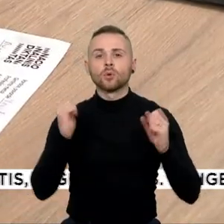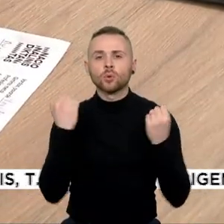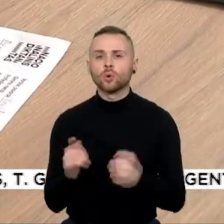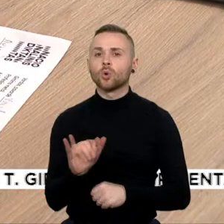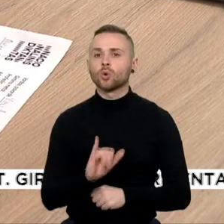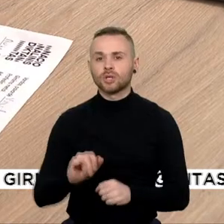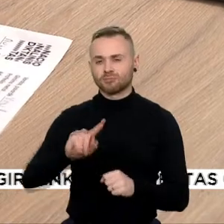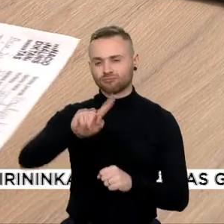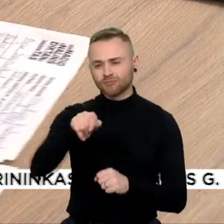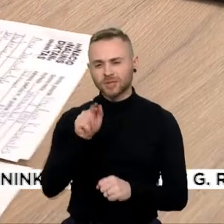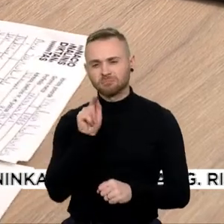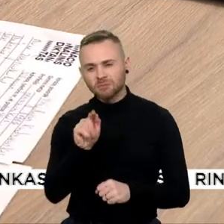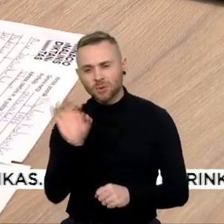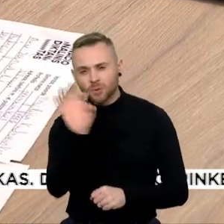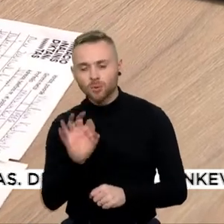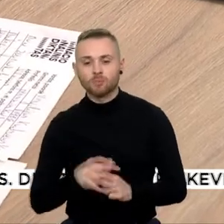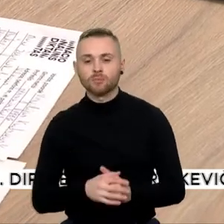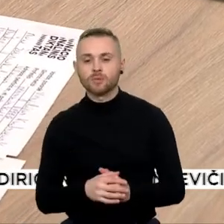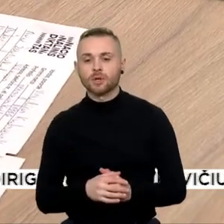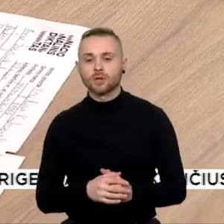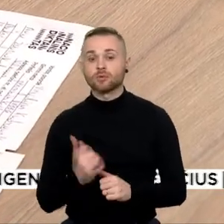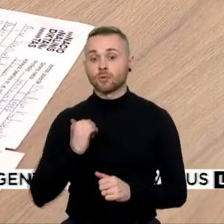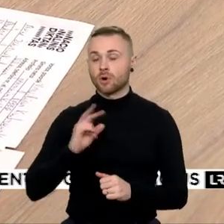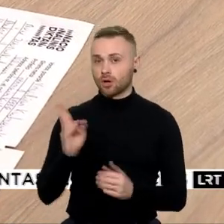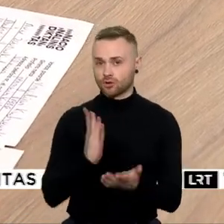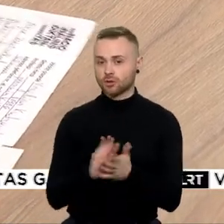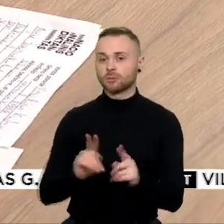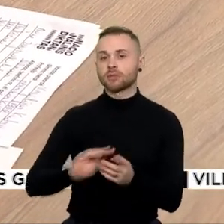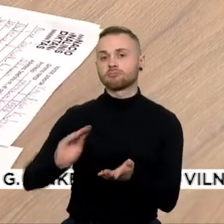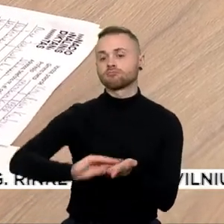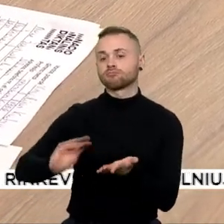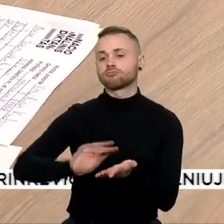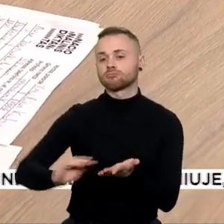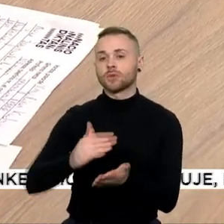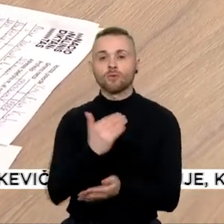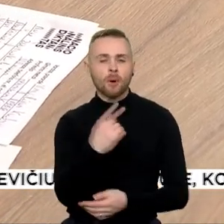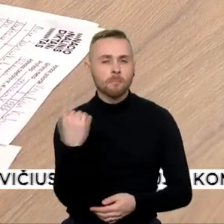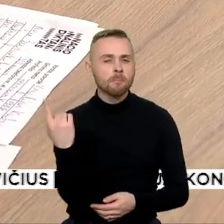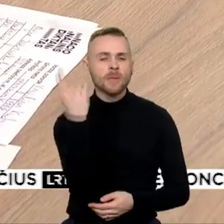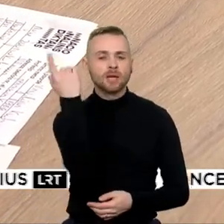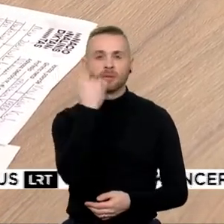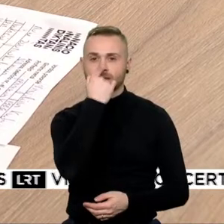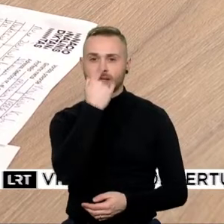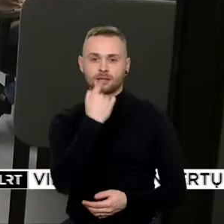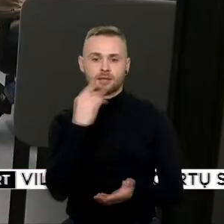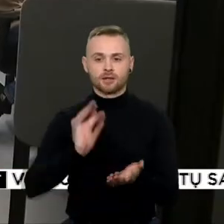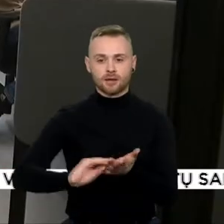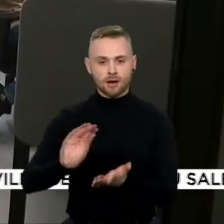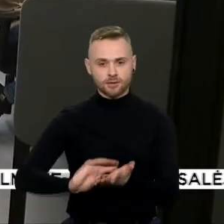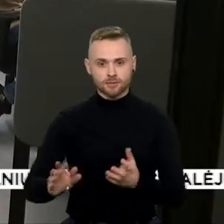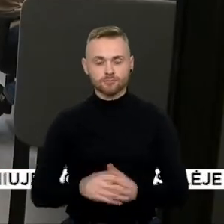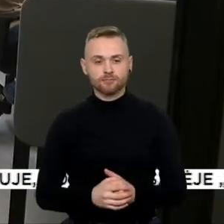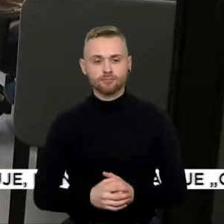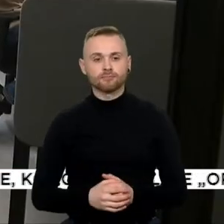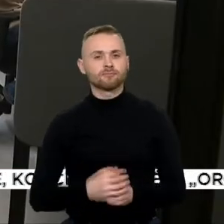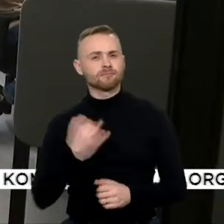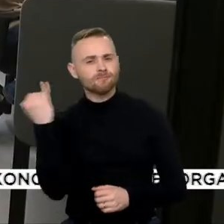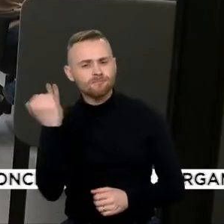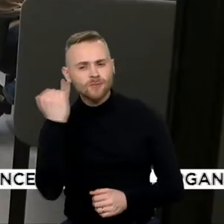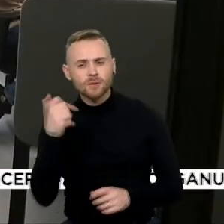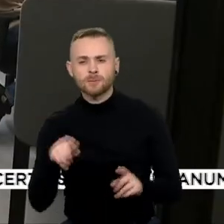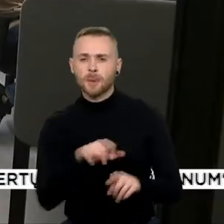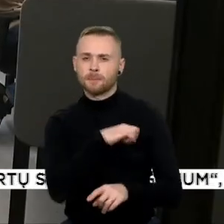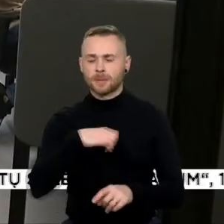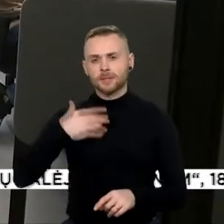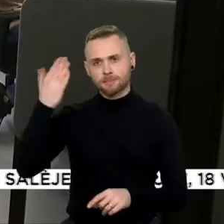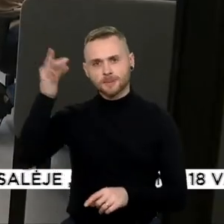Kartu ir vienas dalyvis rašantis ranka. Vyras sako, tai jo pirmas diktantas. Šiaip tai įdomu ir kiek save žinau iš